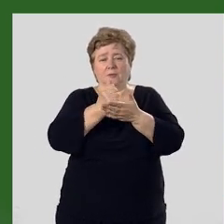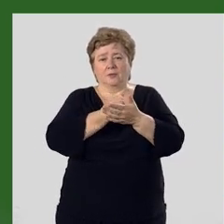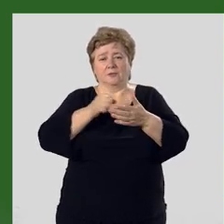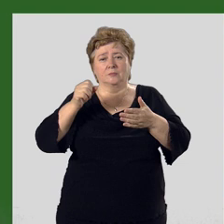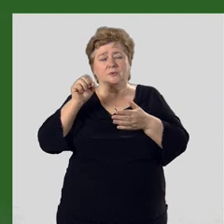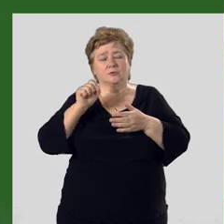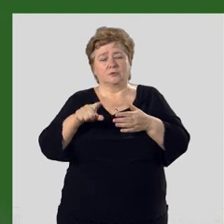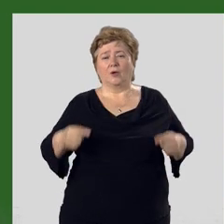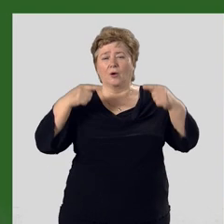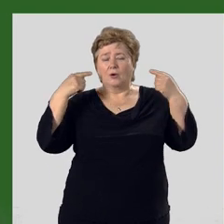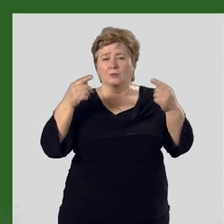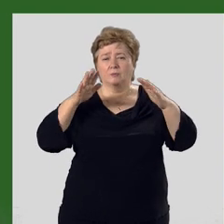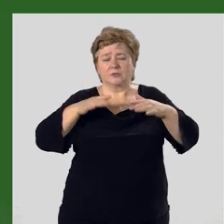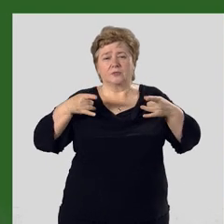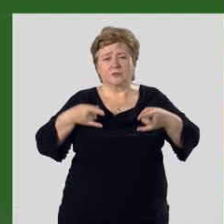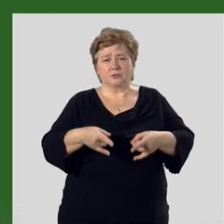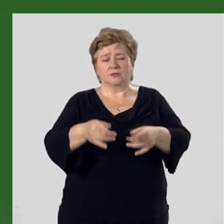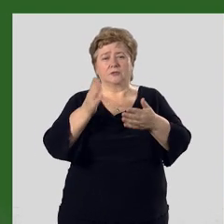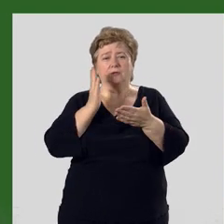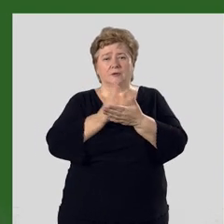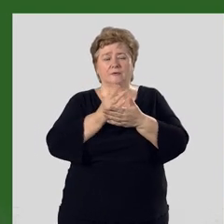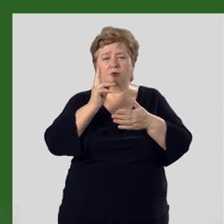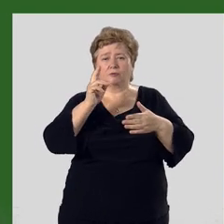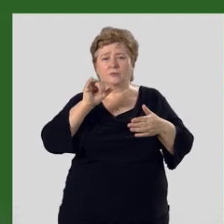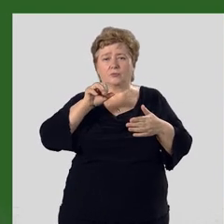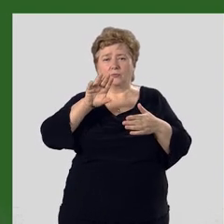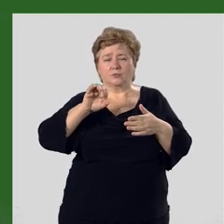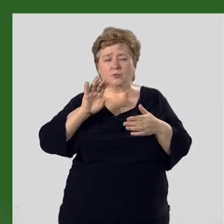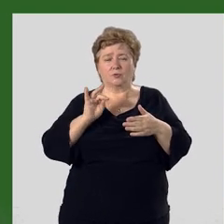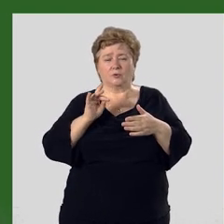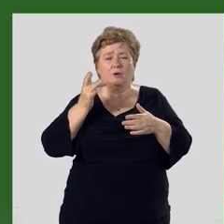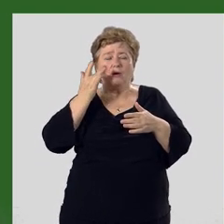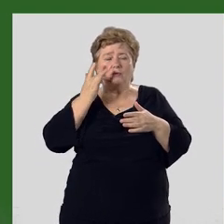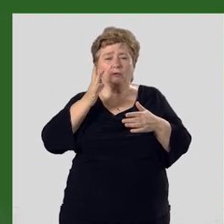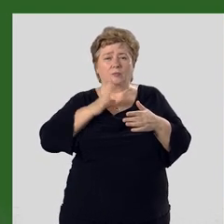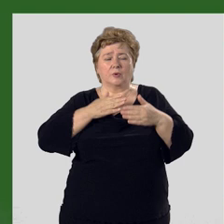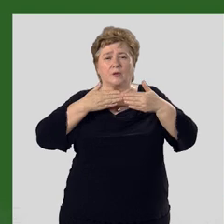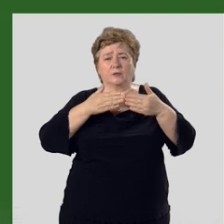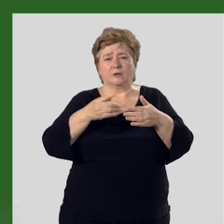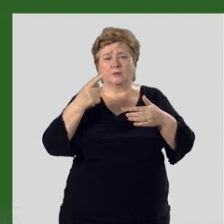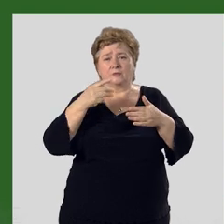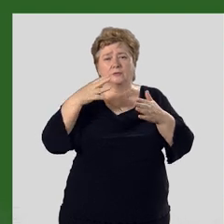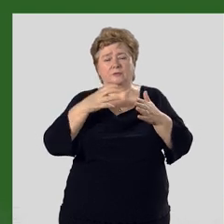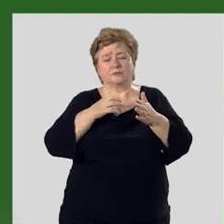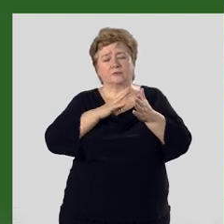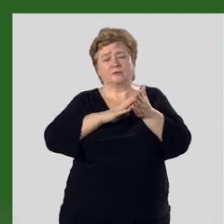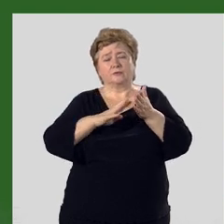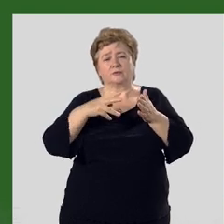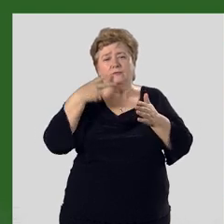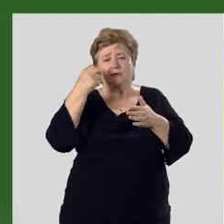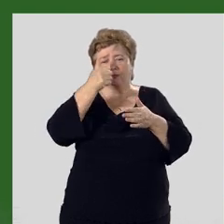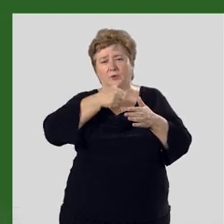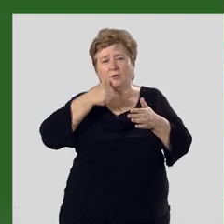золота. Крупнейшим месторождением является Кумтор, которое было открыто в 1992